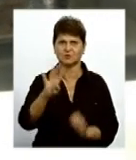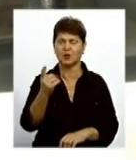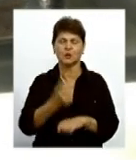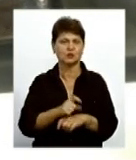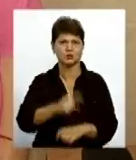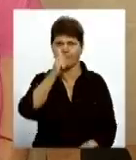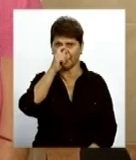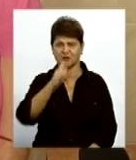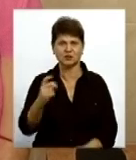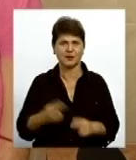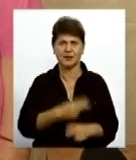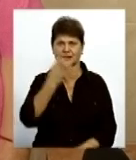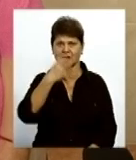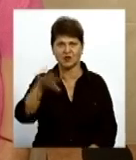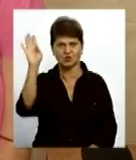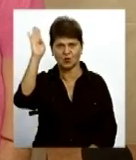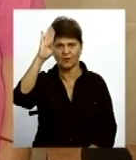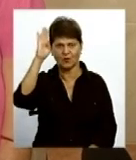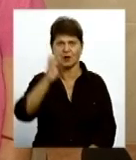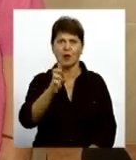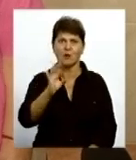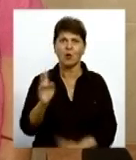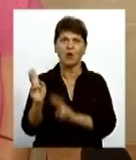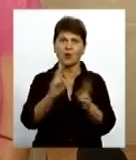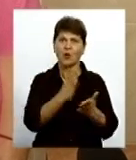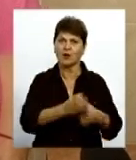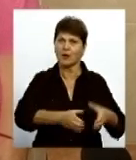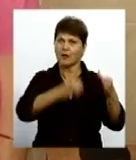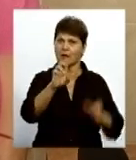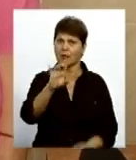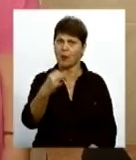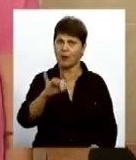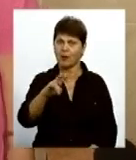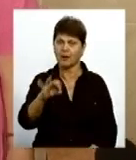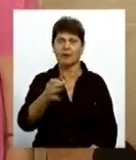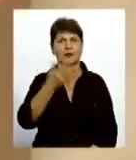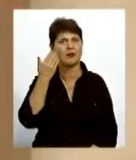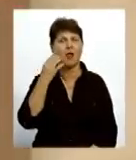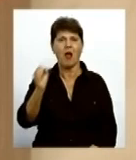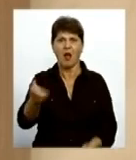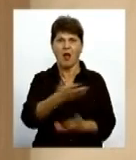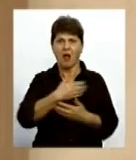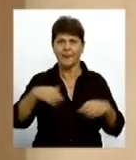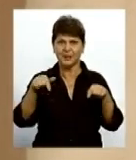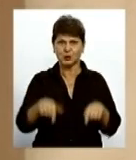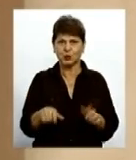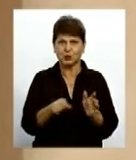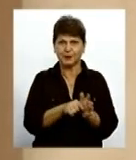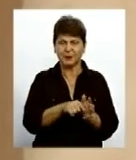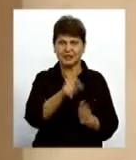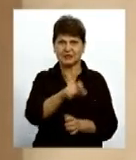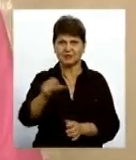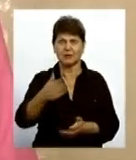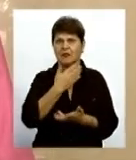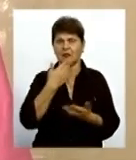паршиво без гарячої води, бо в кого є болєри, їм легше А нам, ми всі тут пенсіонери, ніхто не